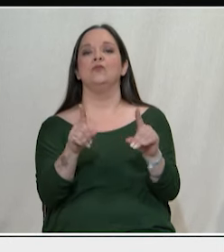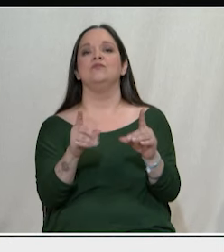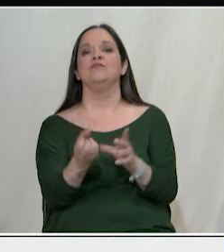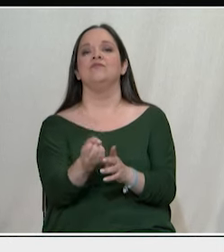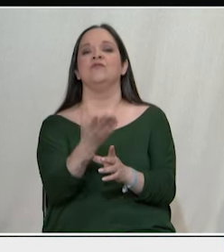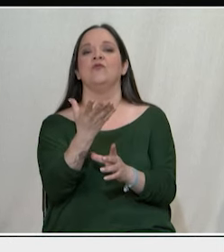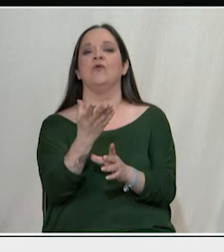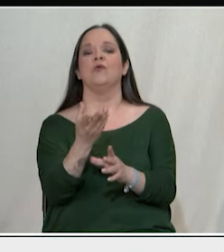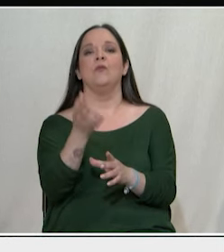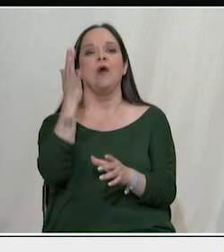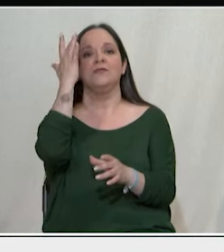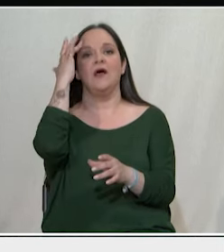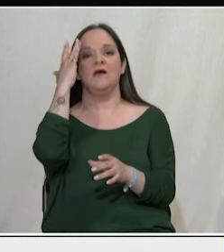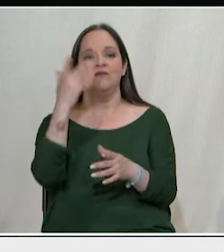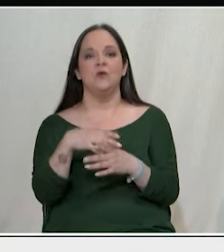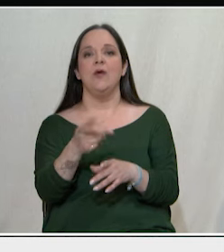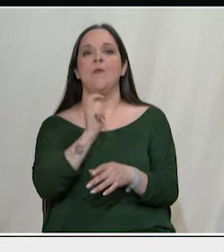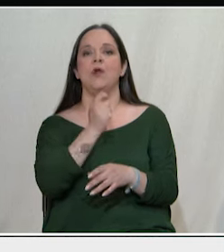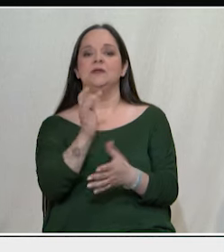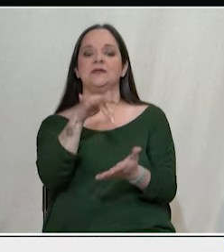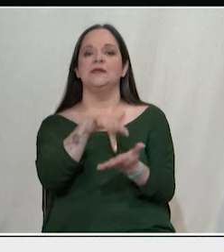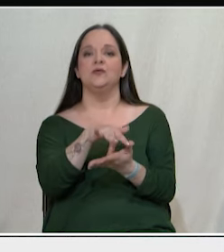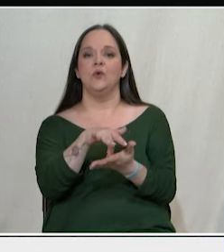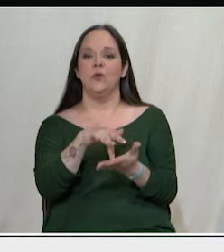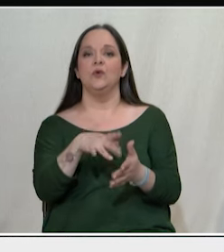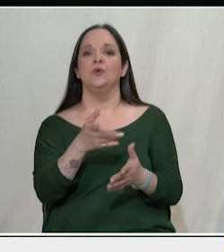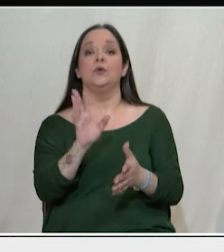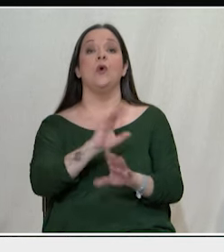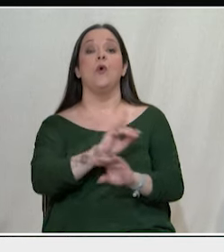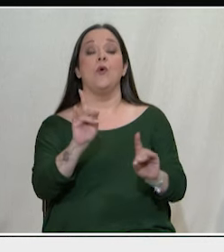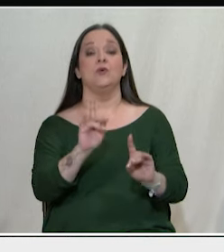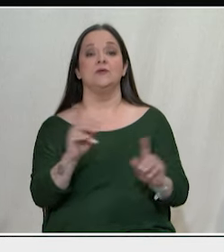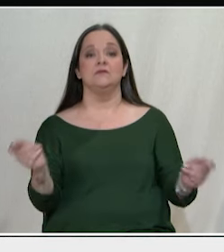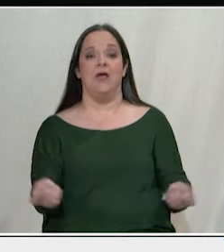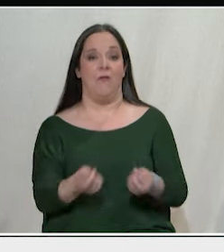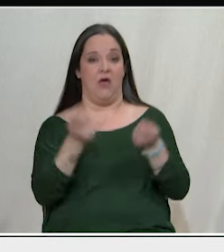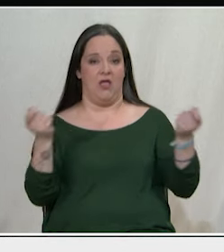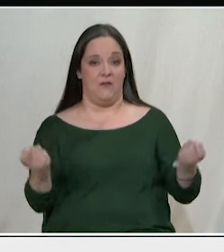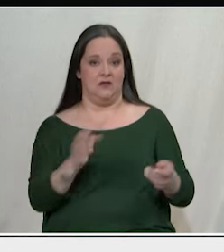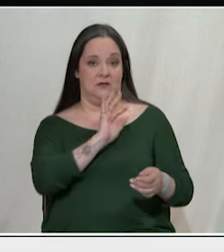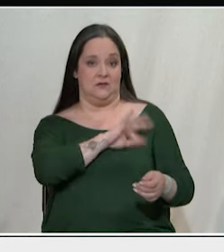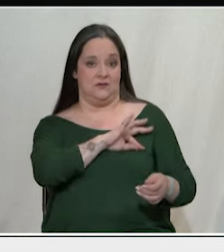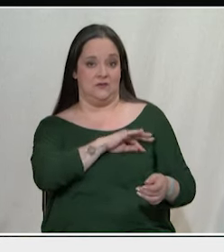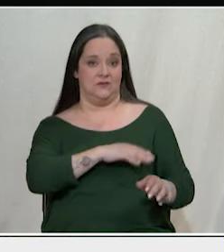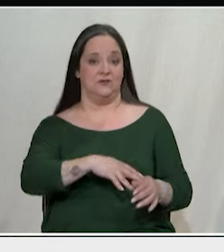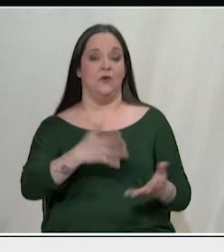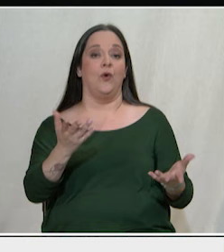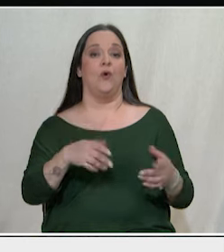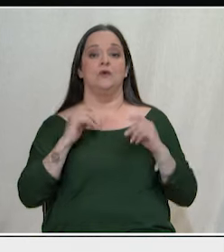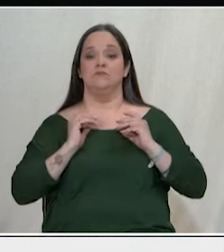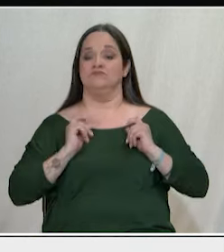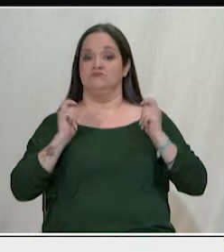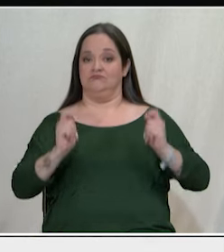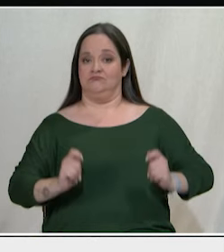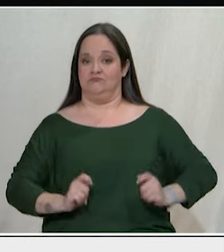πολιτικής που να βάζει στο επίκεντρο. Όχι τους επαγγελματίες, όχι τα τζάκια, όχι τους προνομιούχους να βάζει στο επίκεντρο